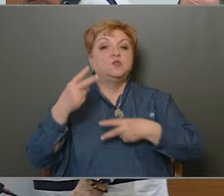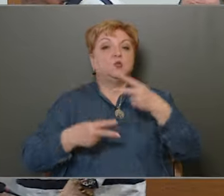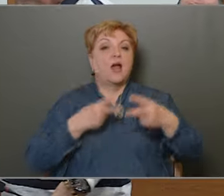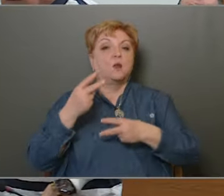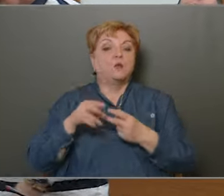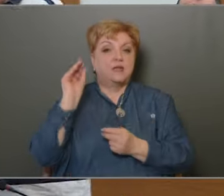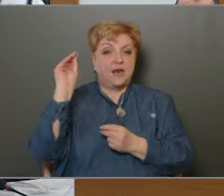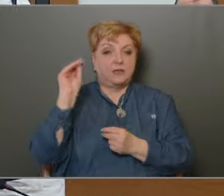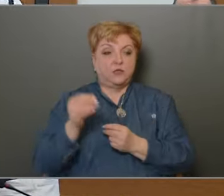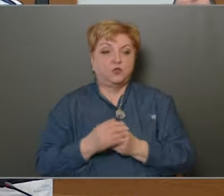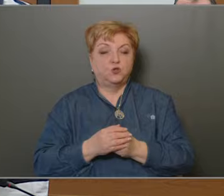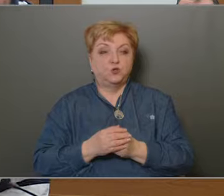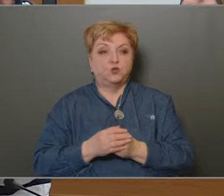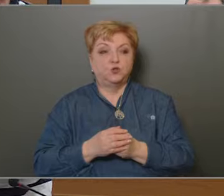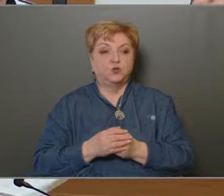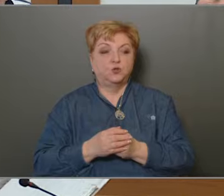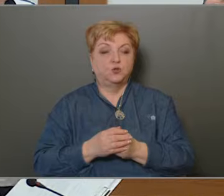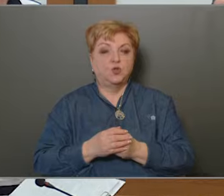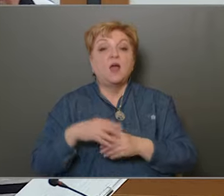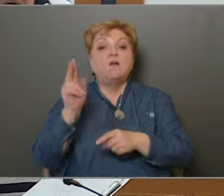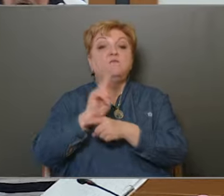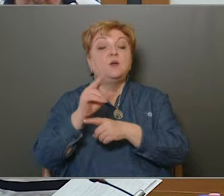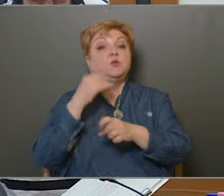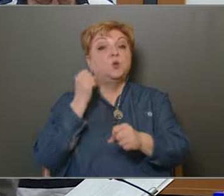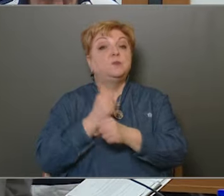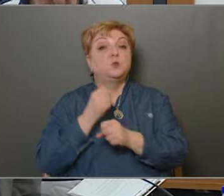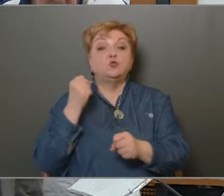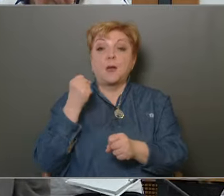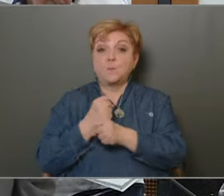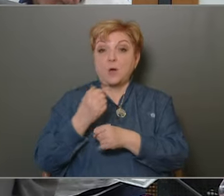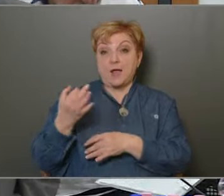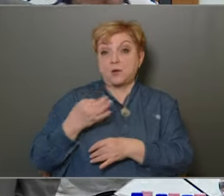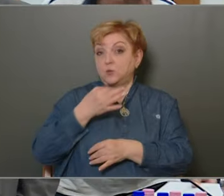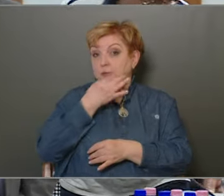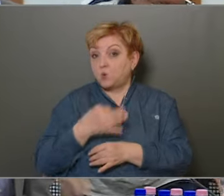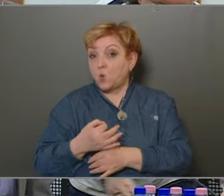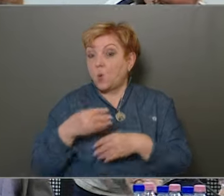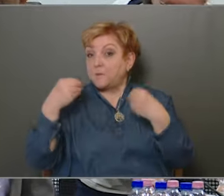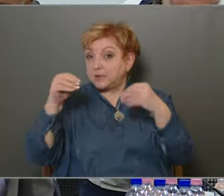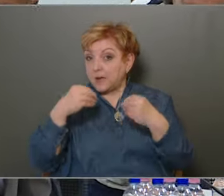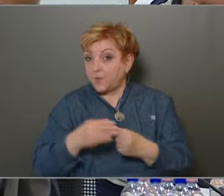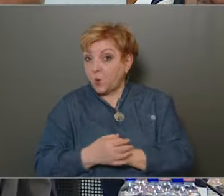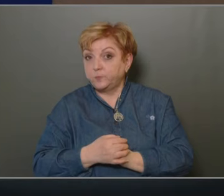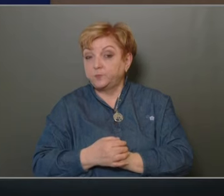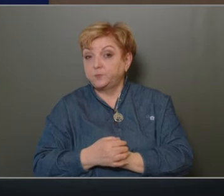jelentés, és a felügyelőbizottság munkájáról szóló beszámoló.